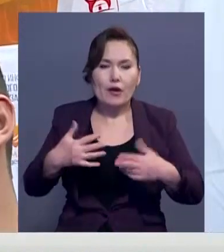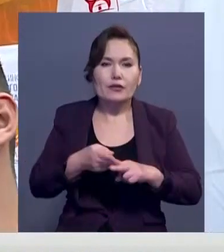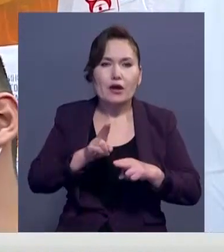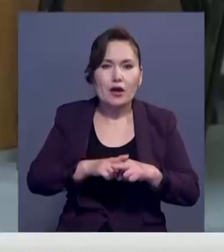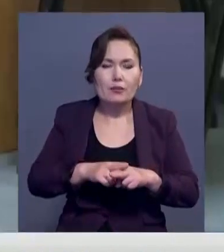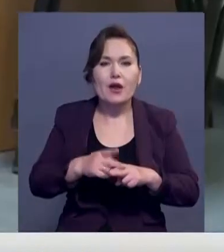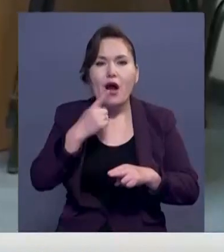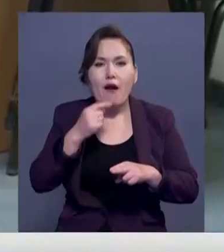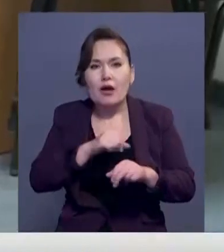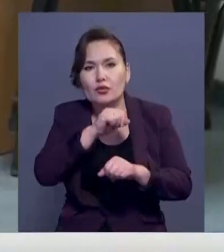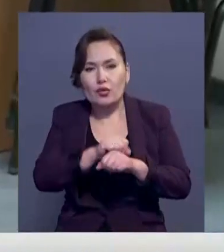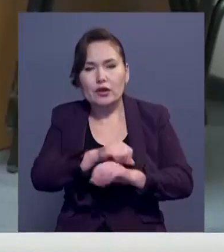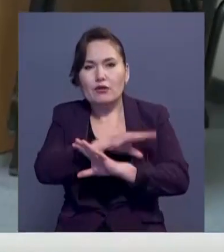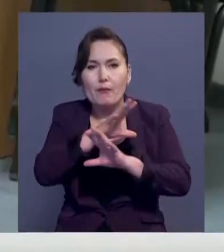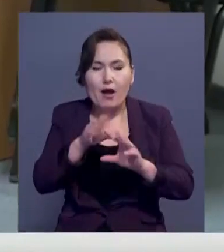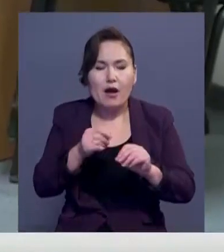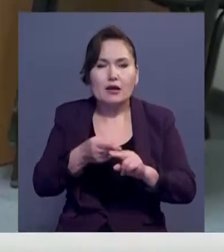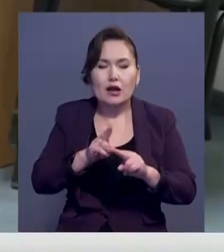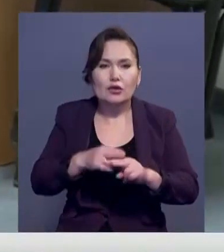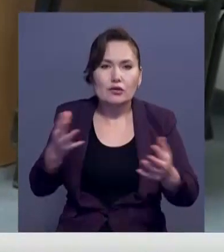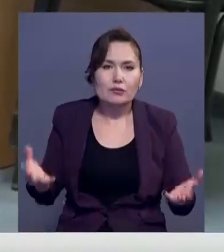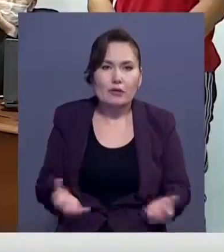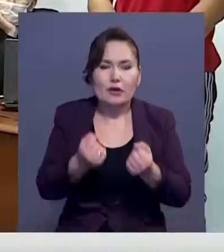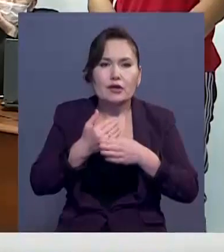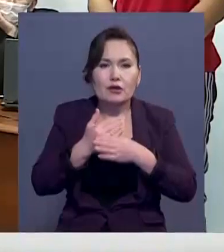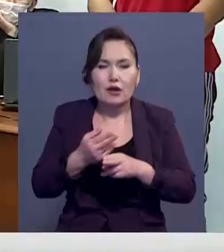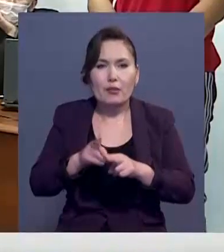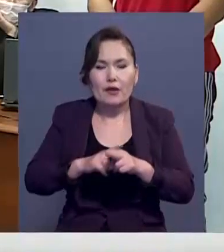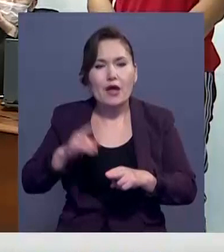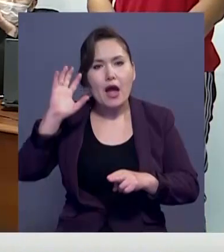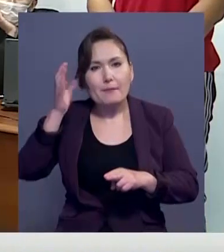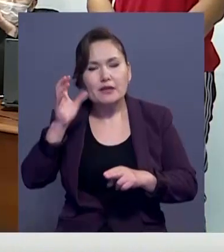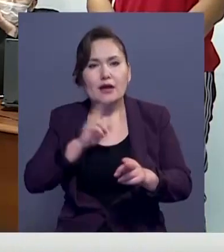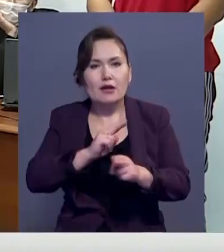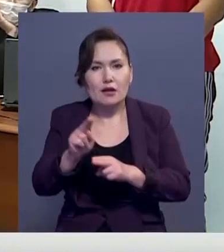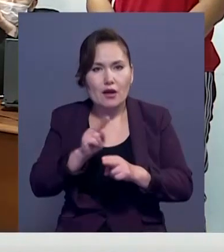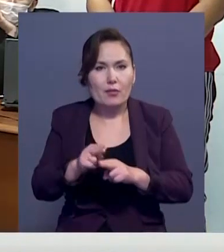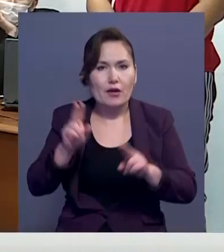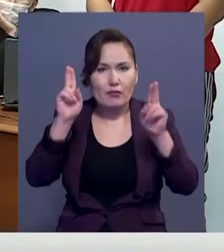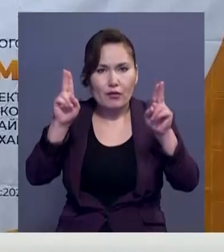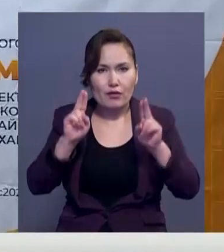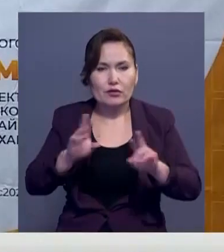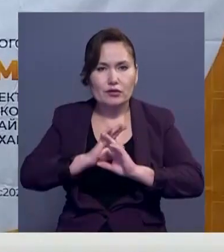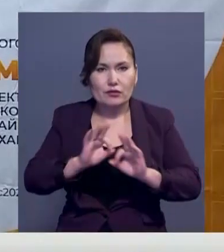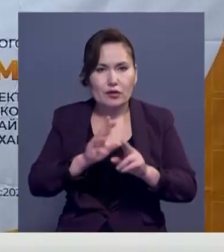қан тоқтату әдістері үйретілет. Тренингтер барысында еріктілердің психологиялық дайындығына да ерікше көңіл бөлінеді.